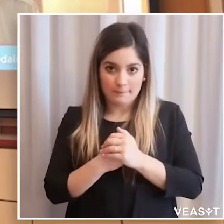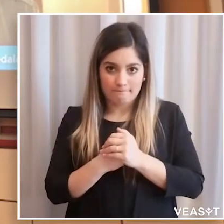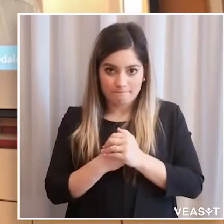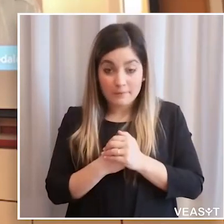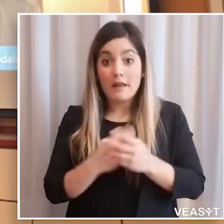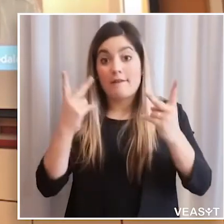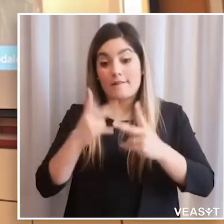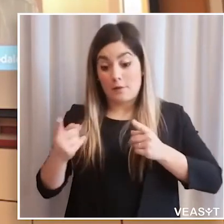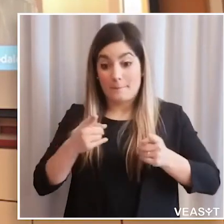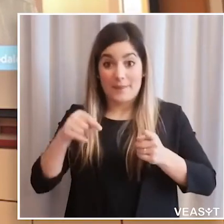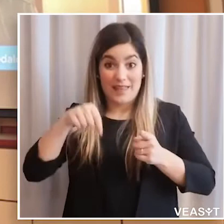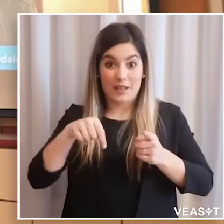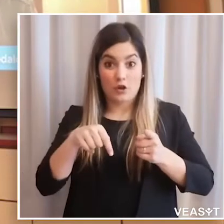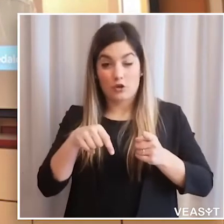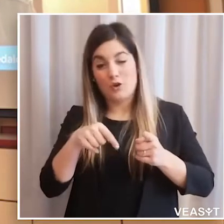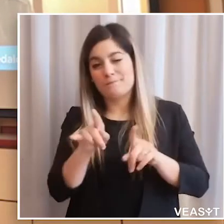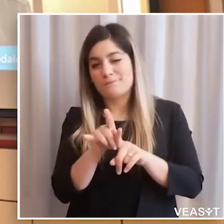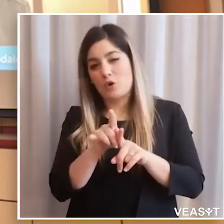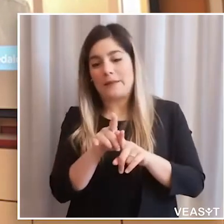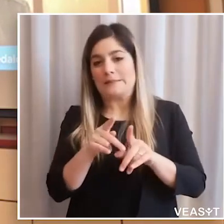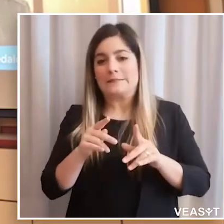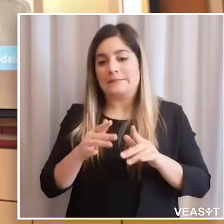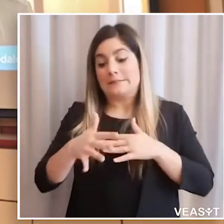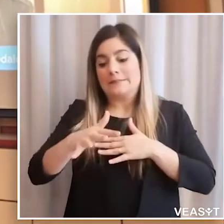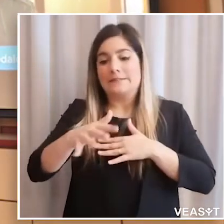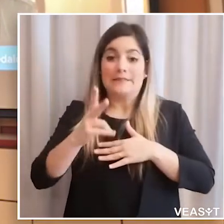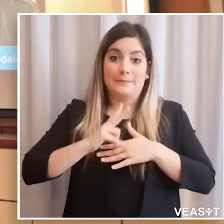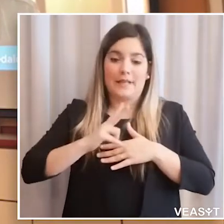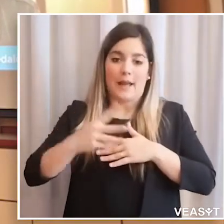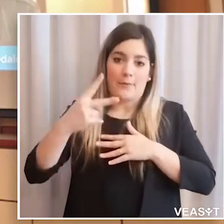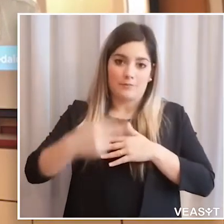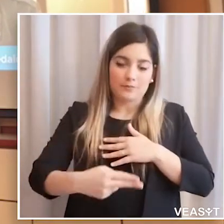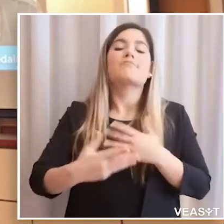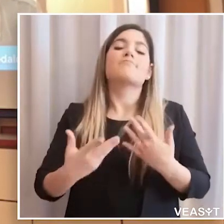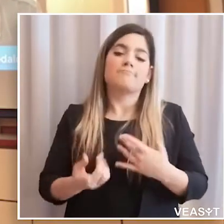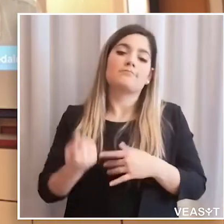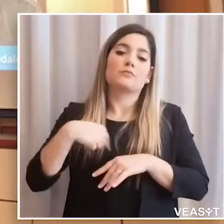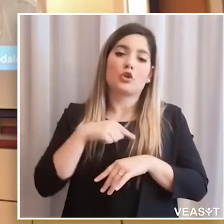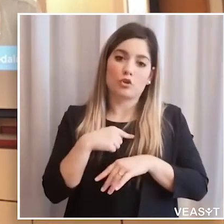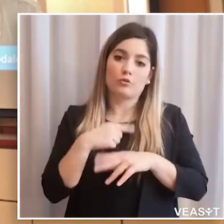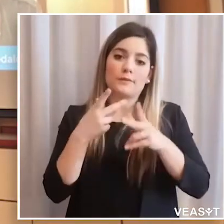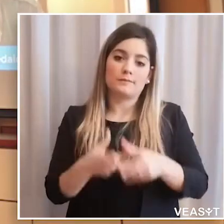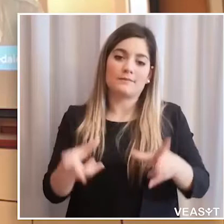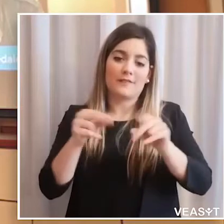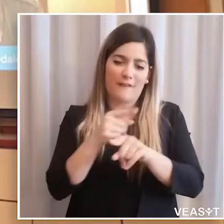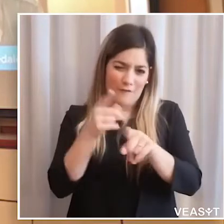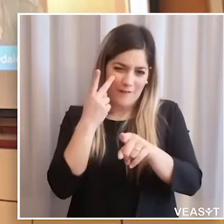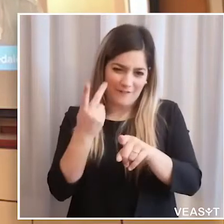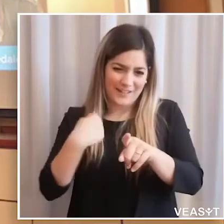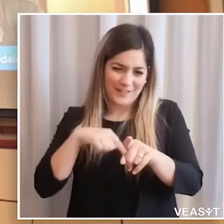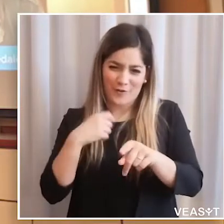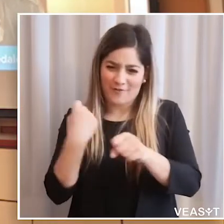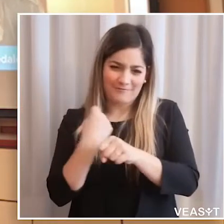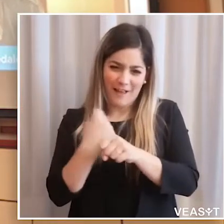altri. Ma non solo questi, perché sicuramente a breve, quando questo periodo sarà finito,